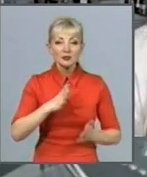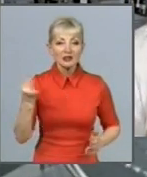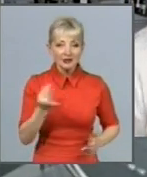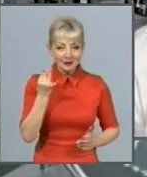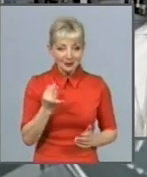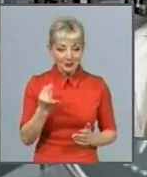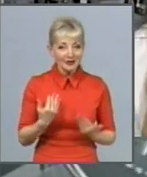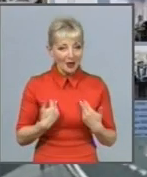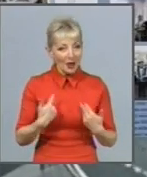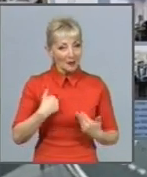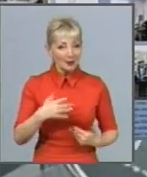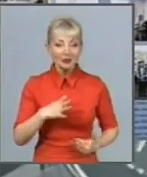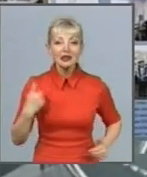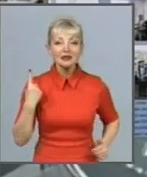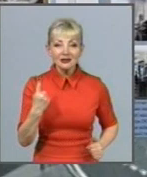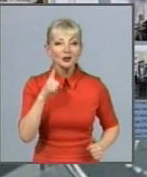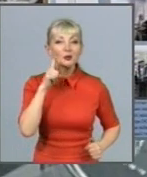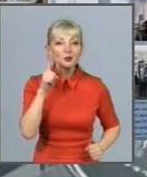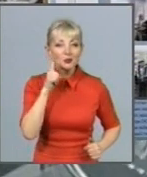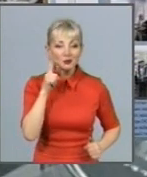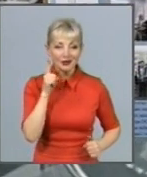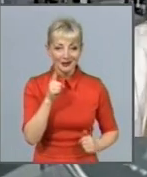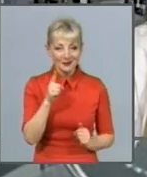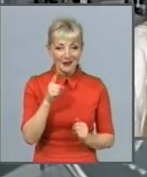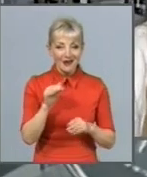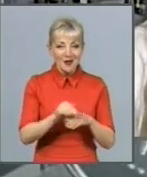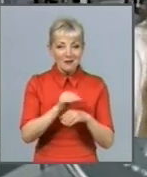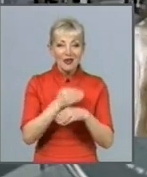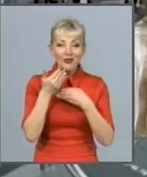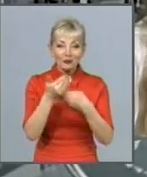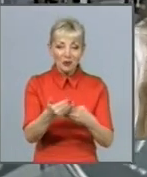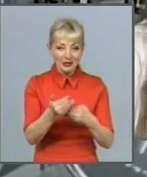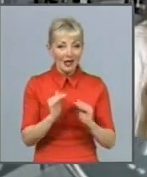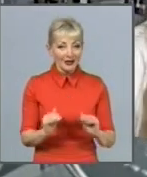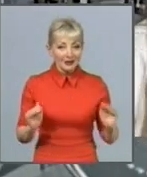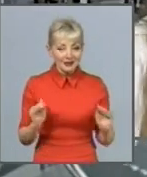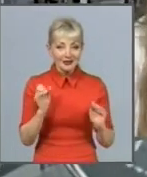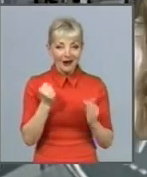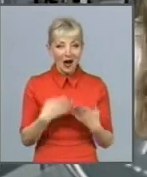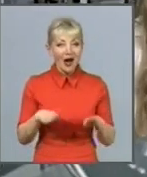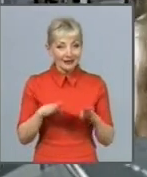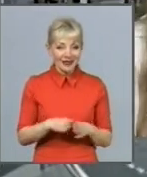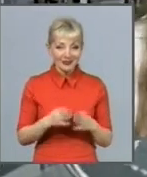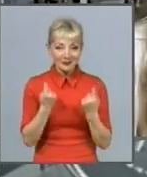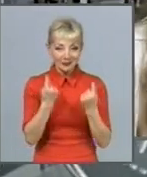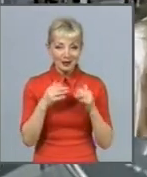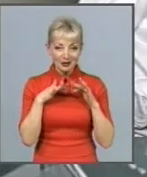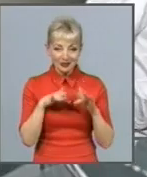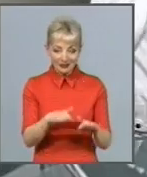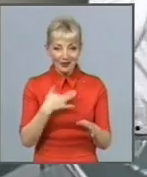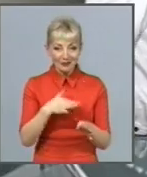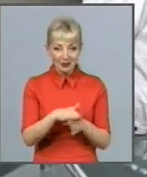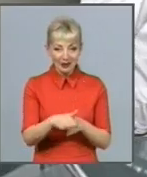єдині юні миротворці. Щось діти вже, такі великі справи роблять, це дуже приємно.